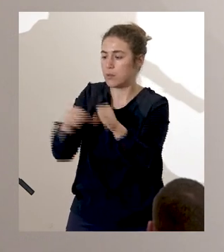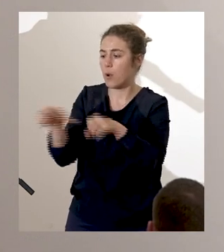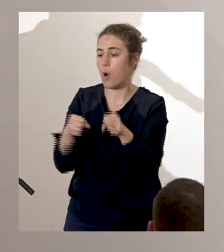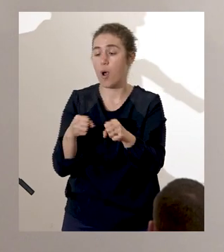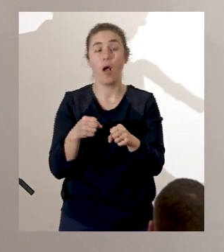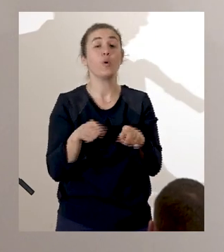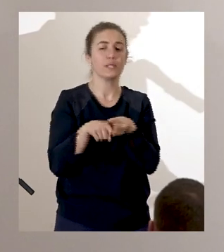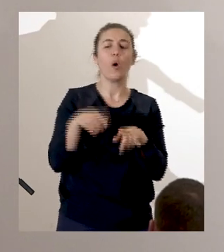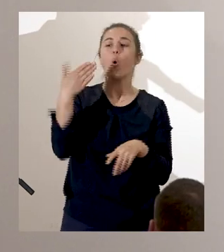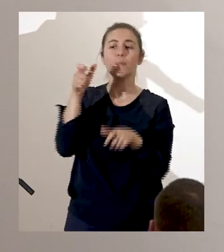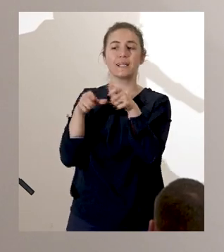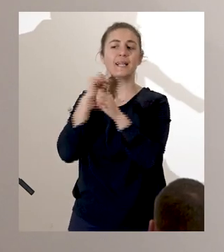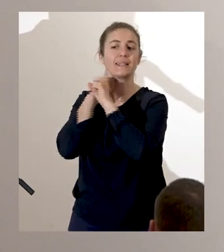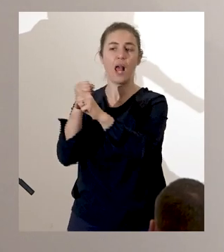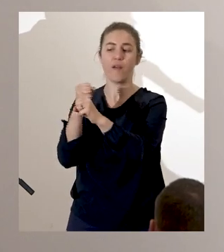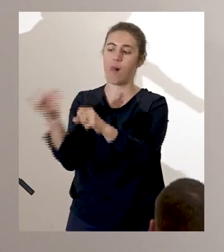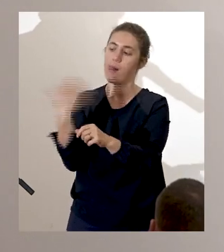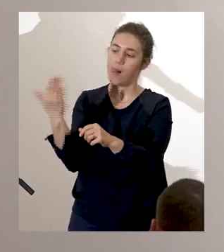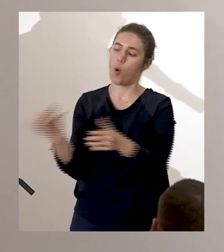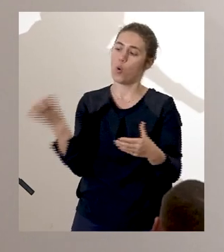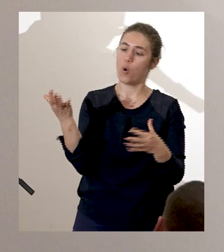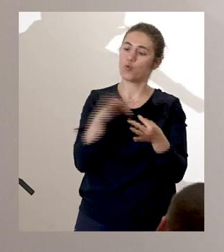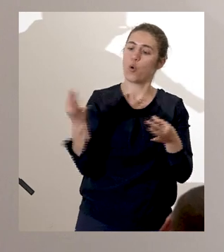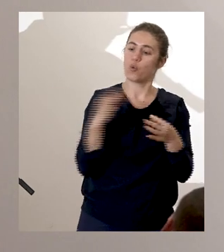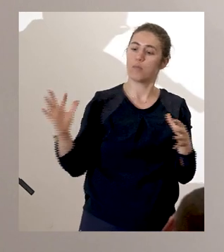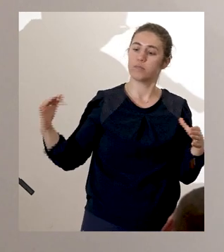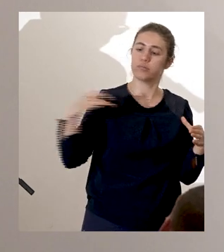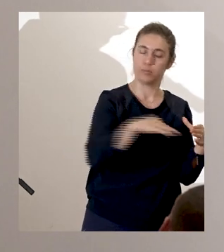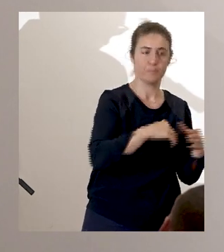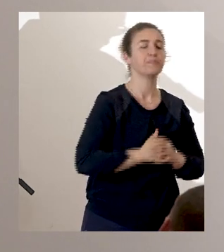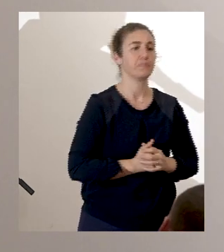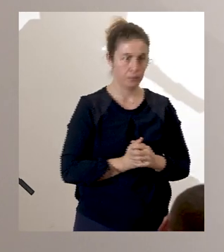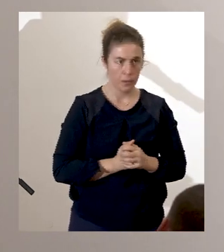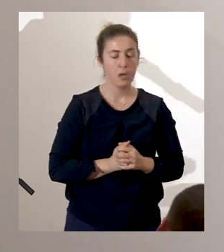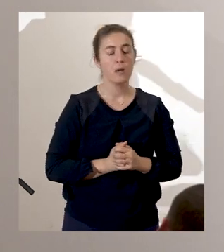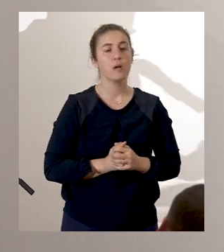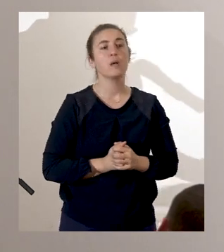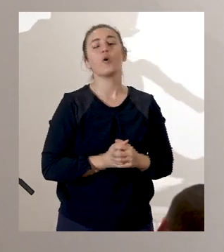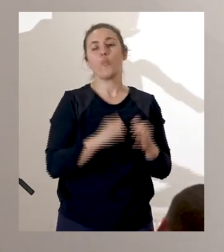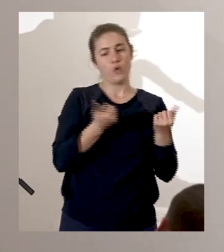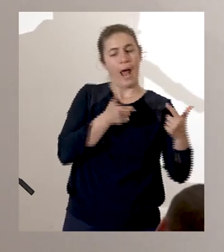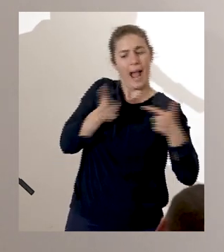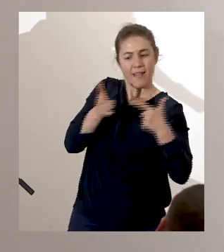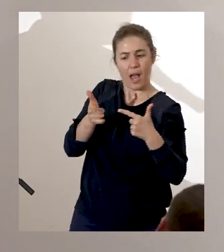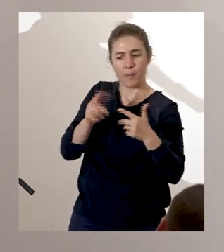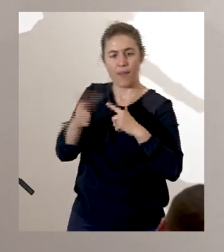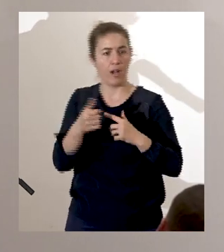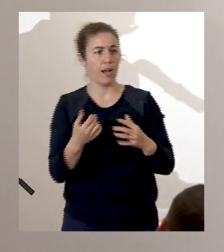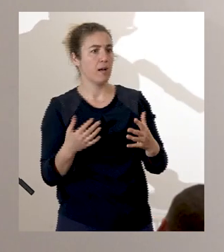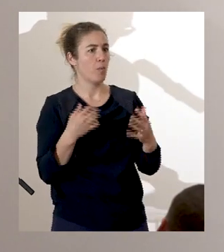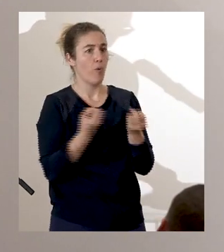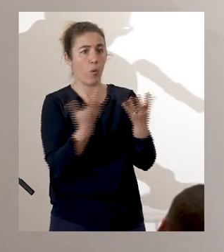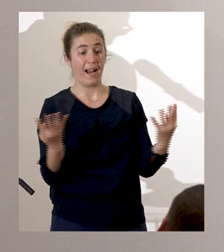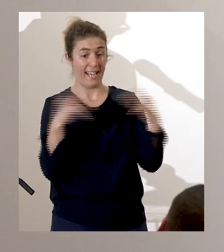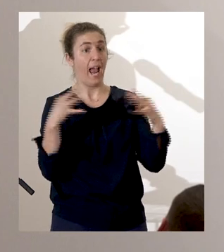à les rejoindre. La succession des attaques conduisit à la Première Guerre marronne à la fin des années